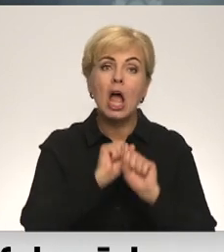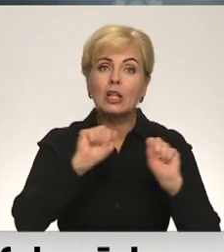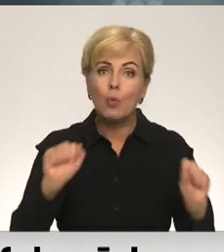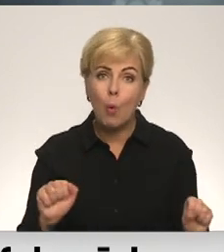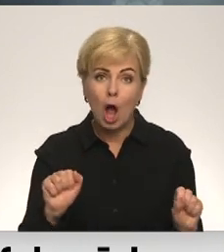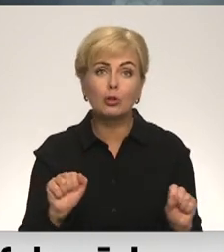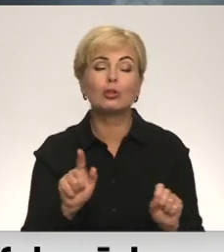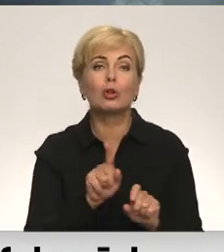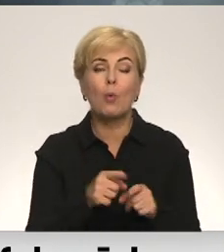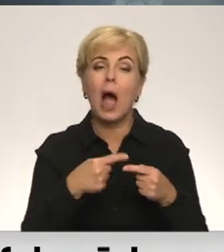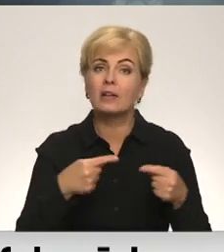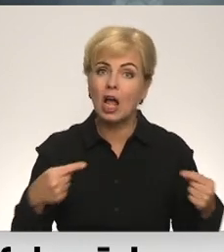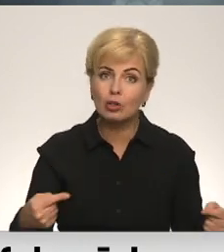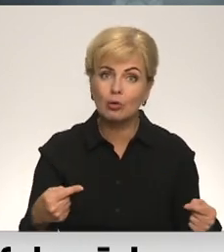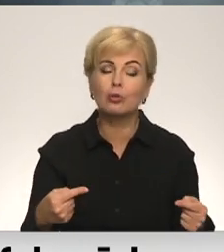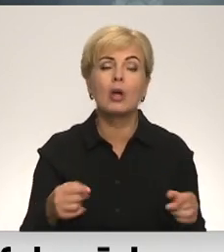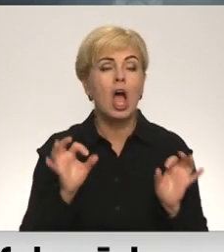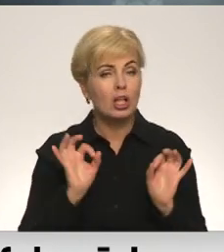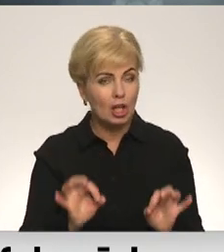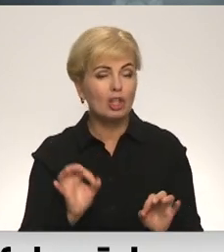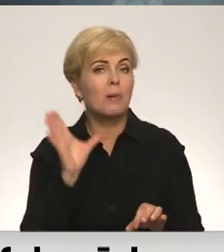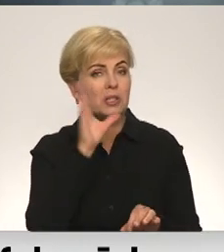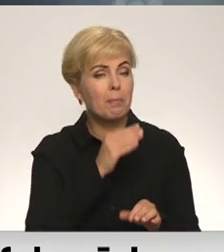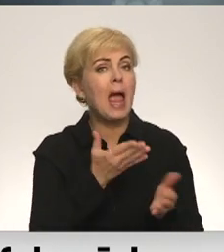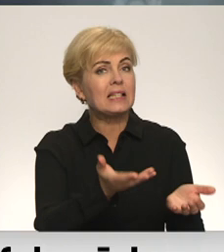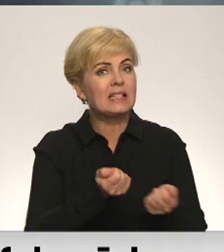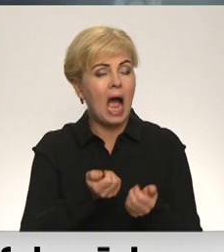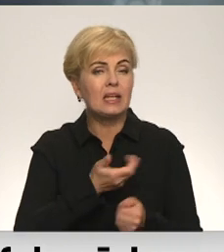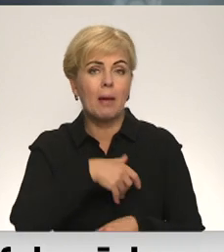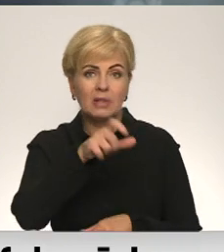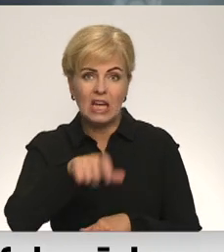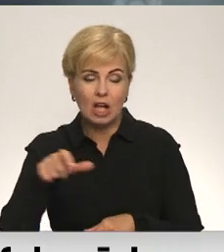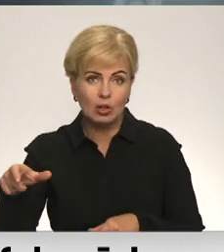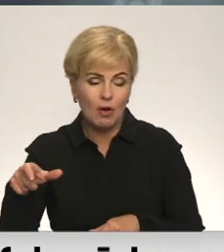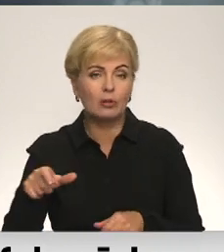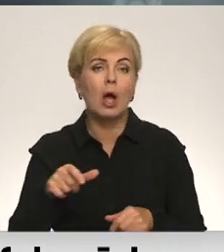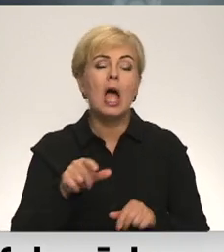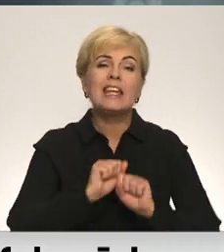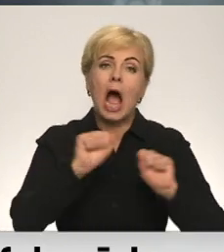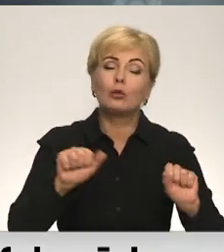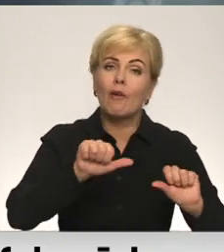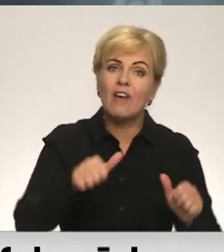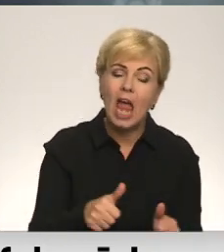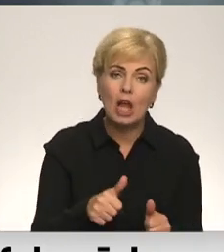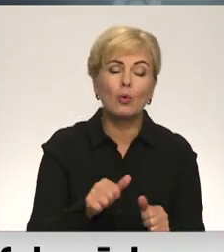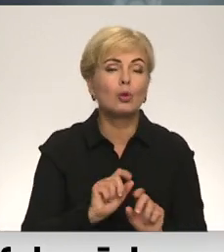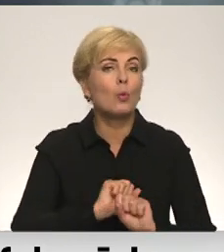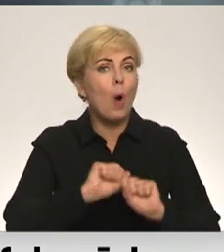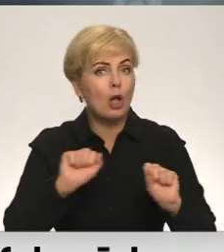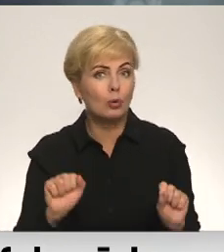šo resursu reāla pieejamību Latvijā un jānodrošina mehānismas, kurš nodrošina